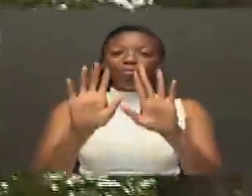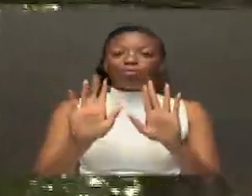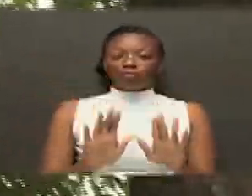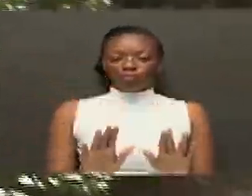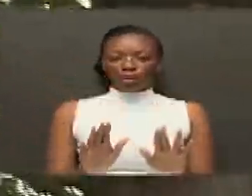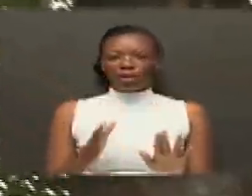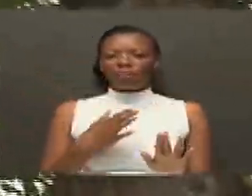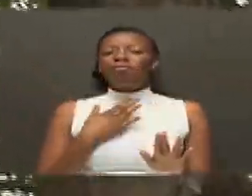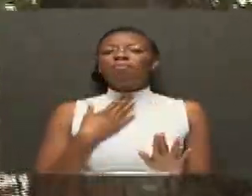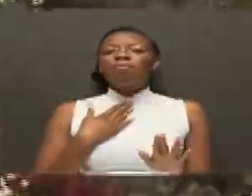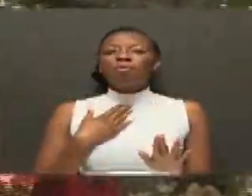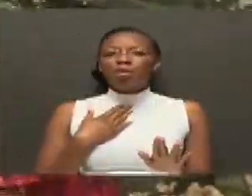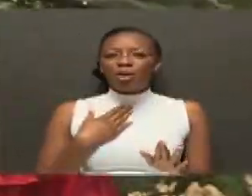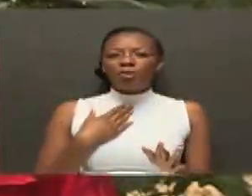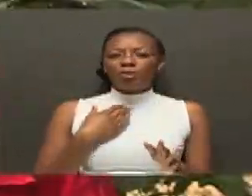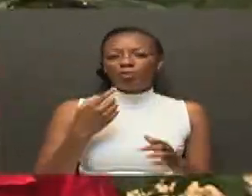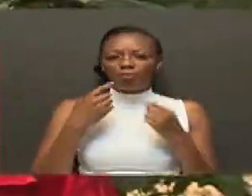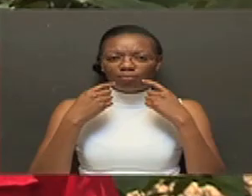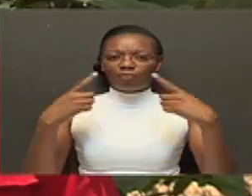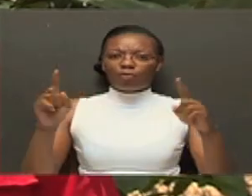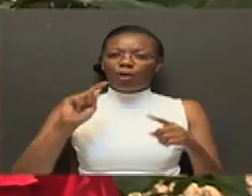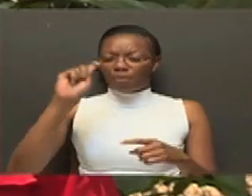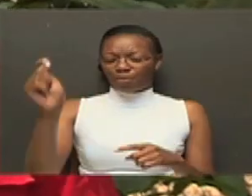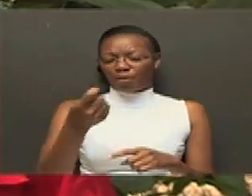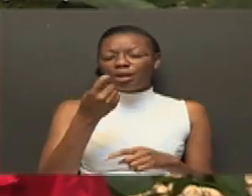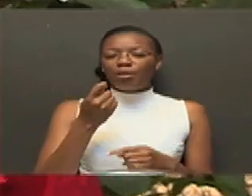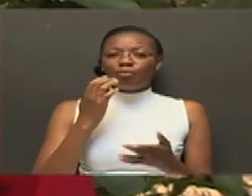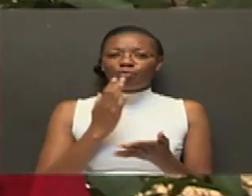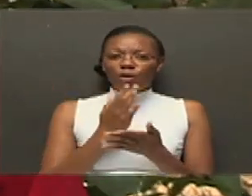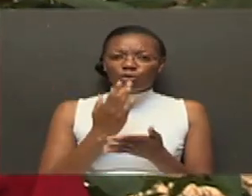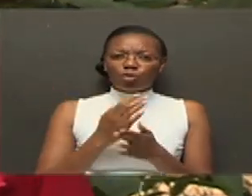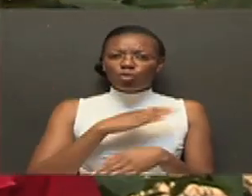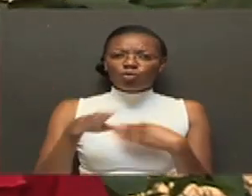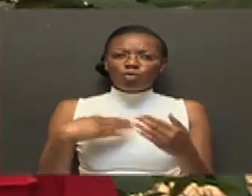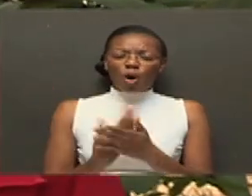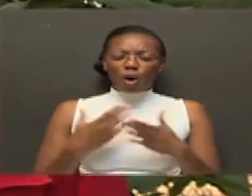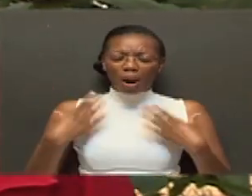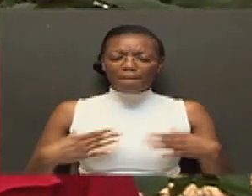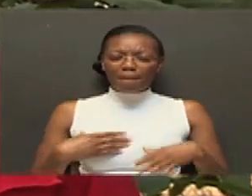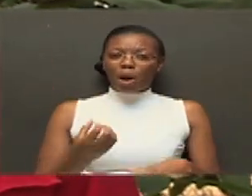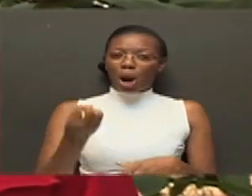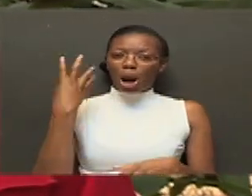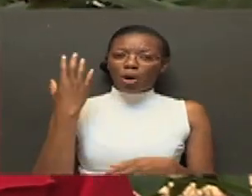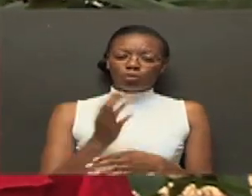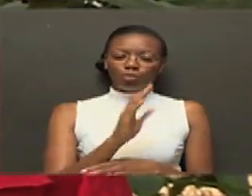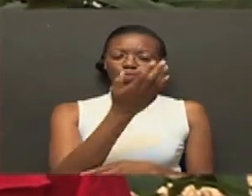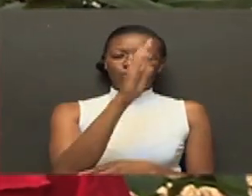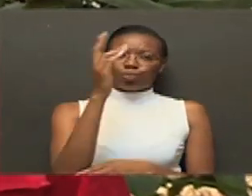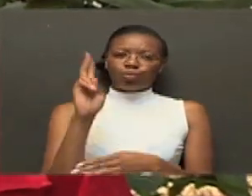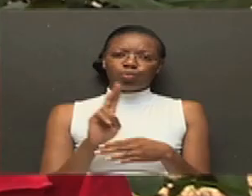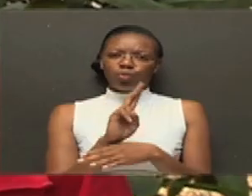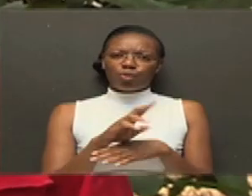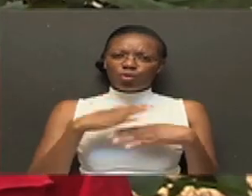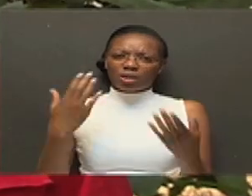naeza kuambia wa Kenya, ni kweli kuna watapeli wengi kule nje, wana daganya